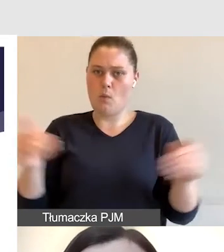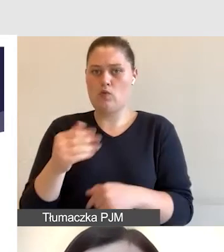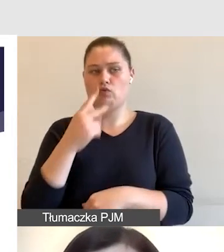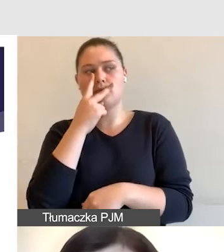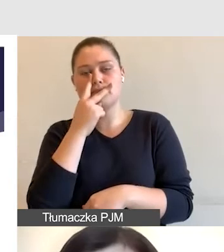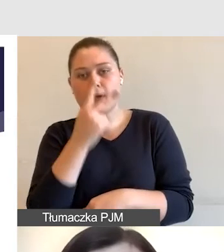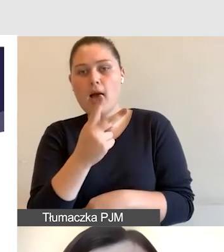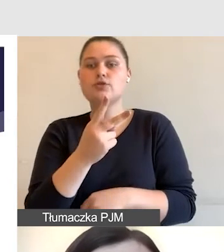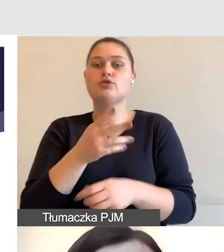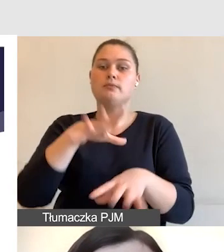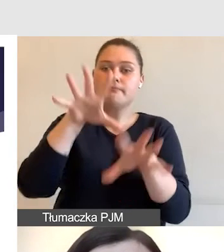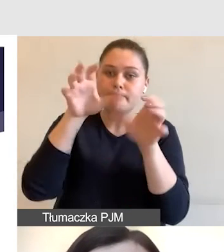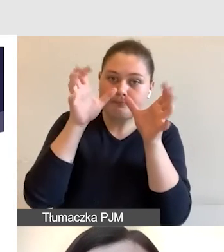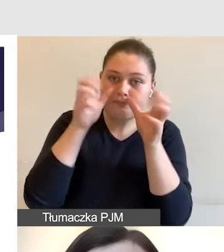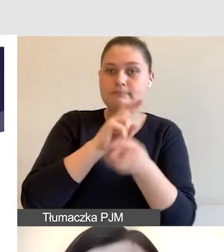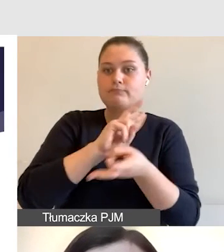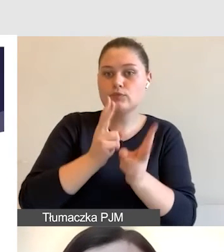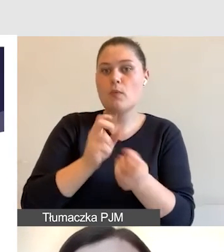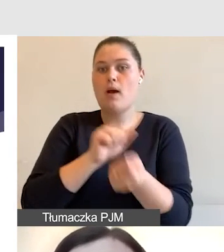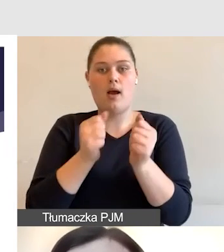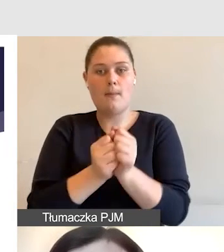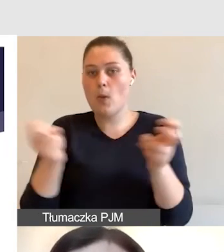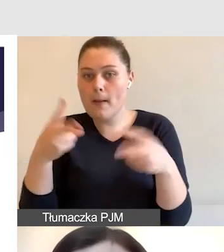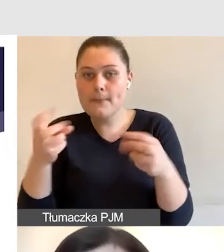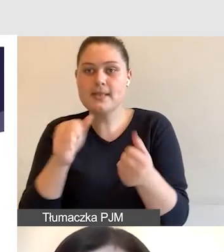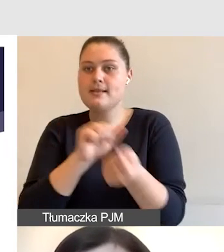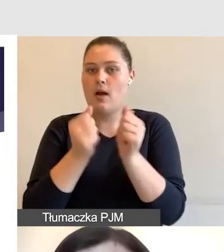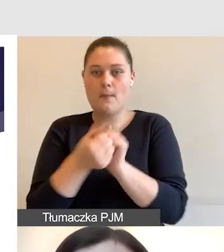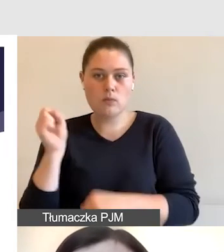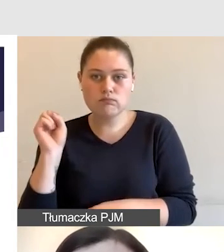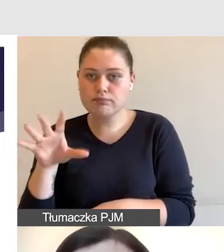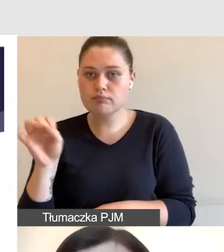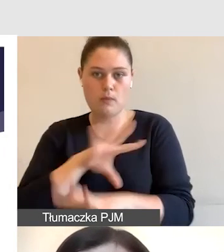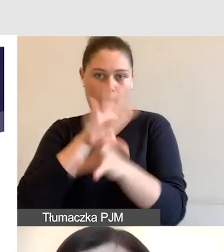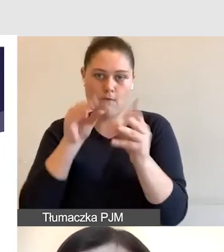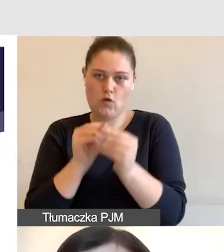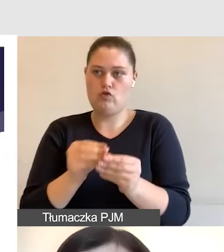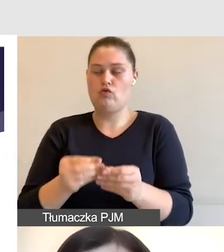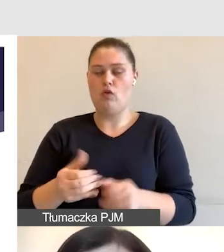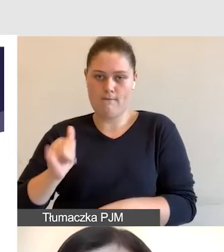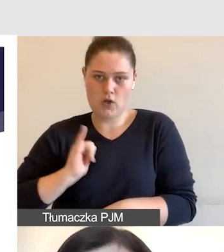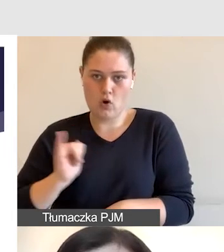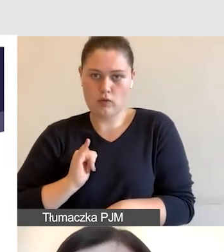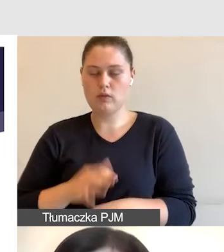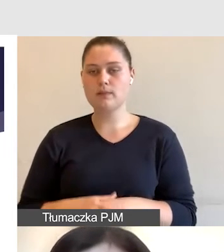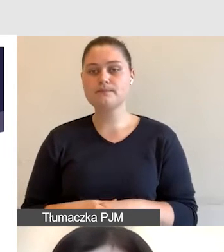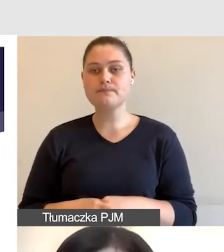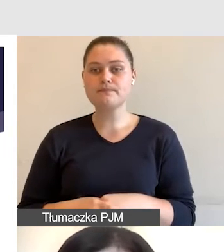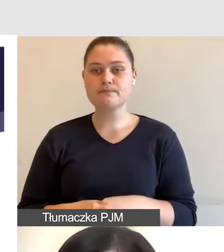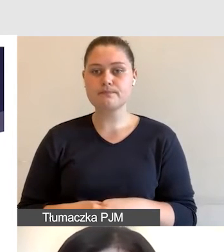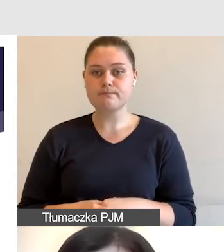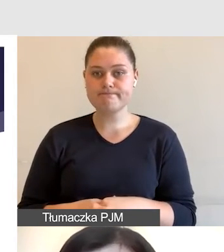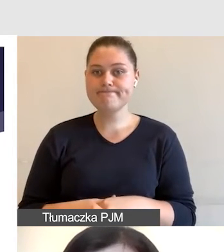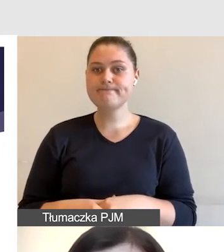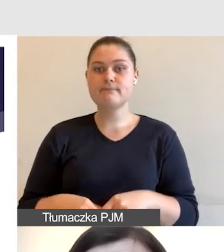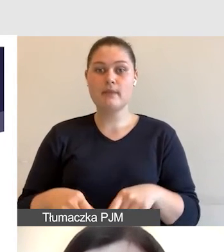do treści, które prezentujemy, jak i do usług,